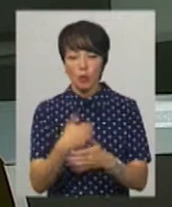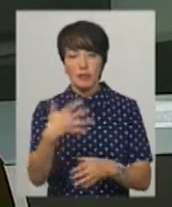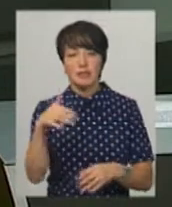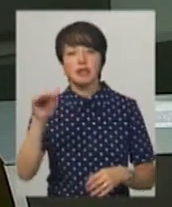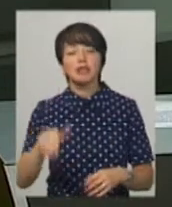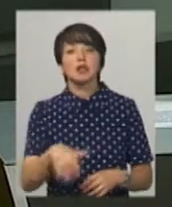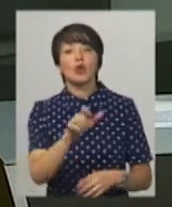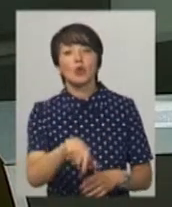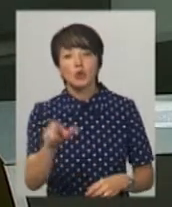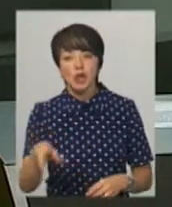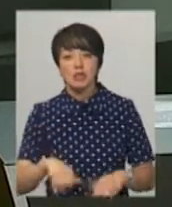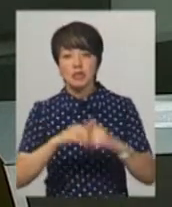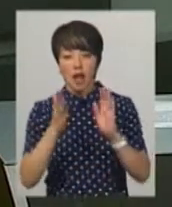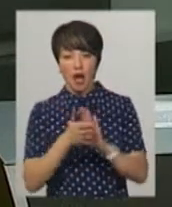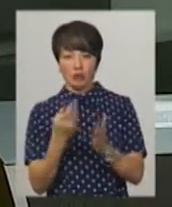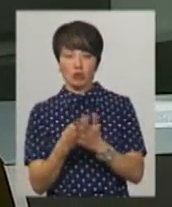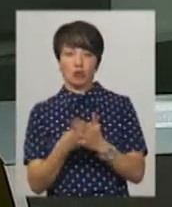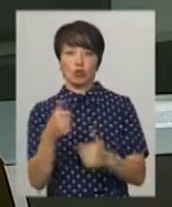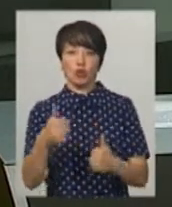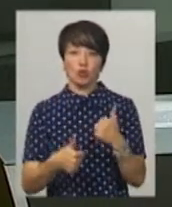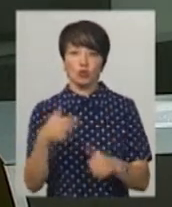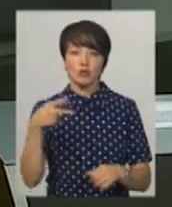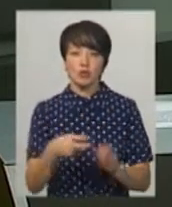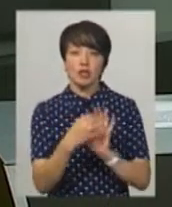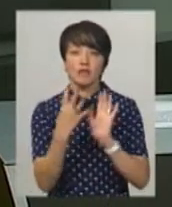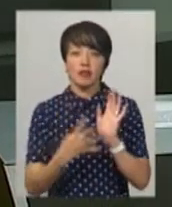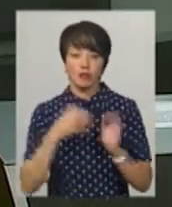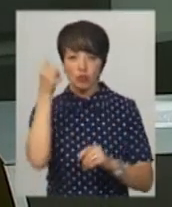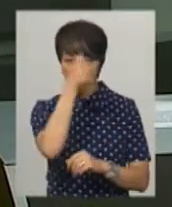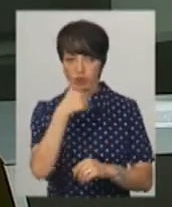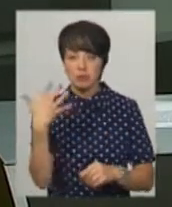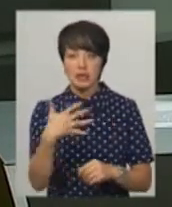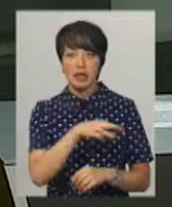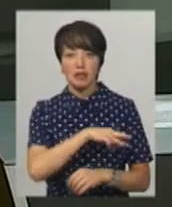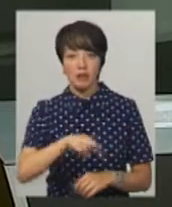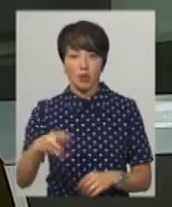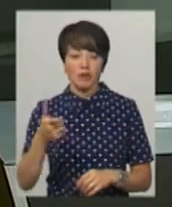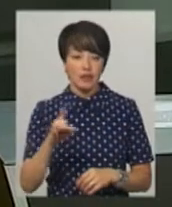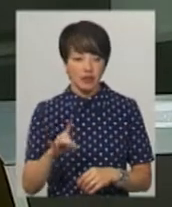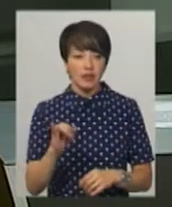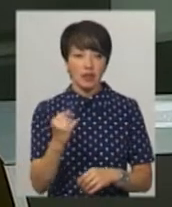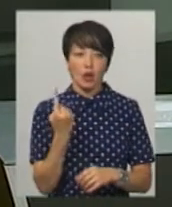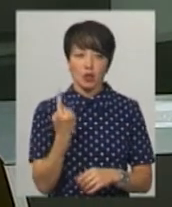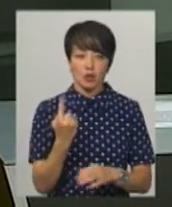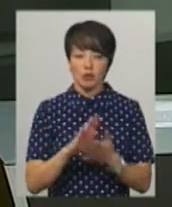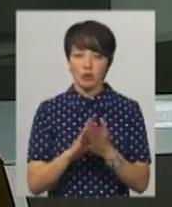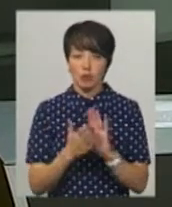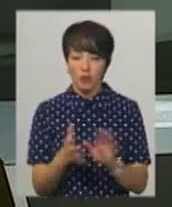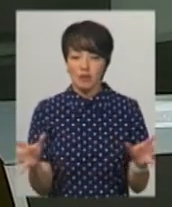тисяч людей. Загальний бюджет конкурсу у 2019 році склав 50 мільйонів гривень і одна з умов